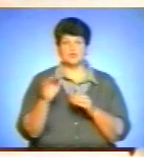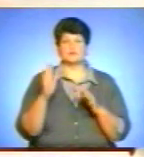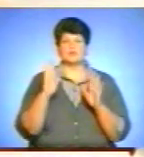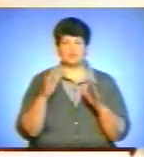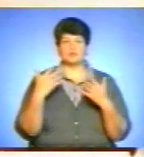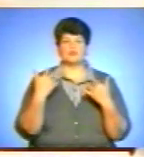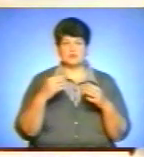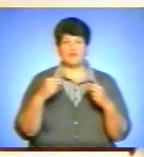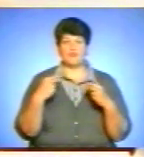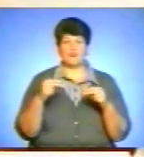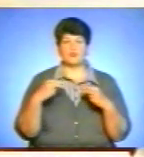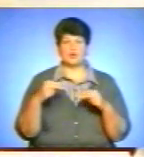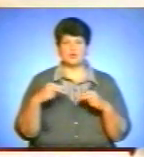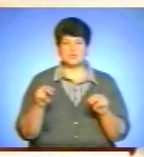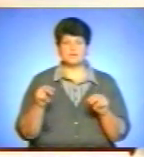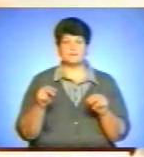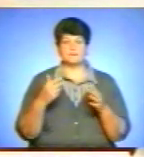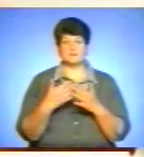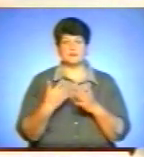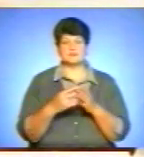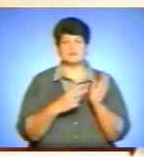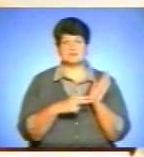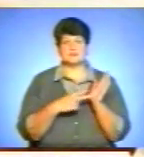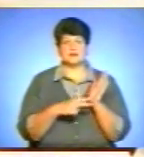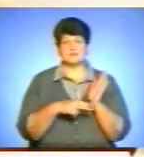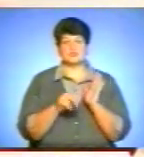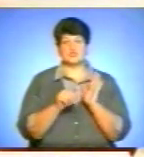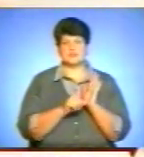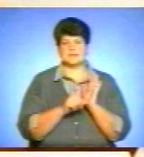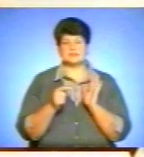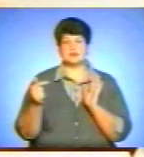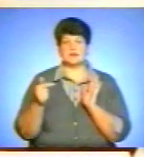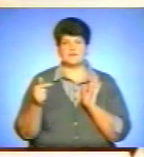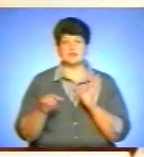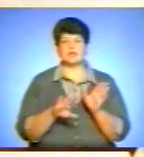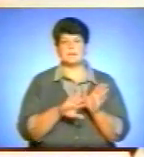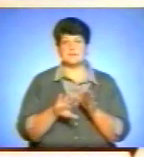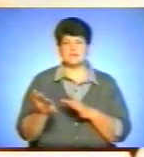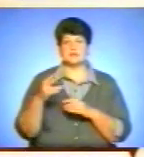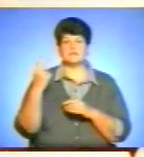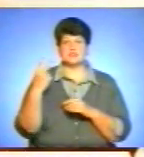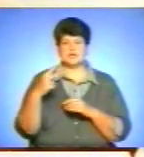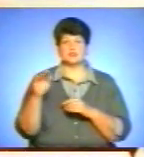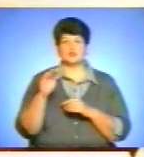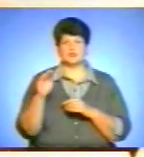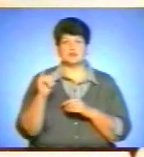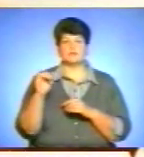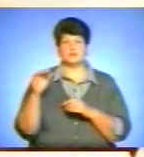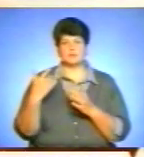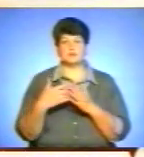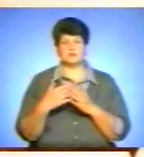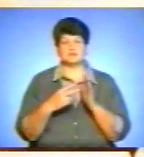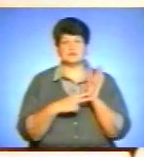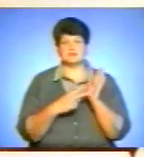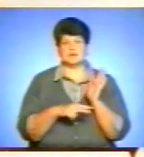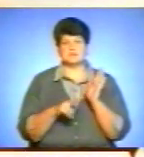вакцин на вакцій грип, ціна приблизно 76 гривень. І після 20 жовтня вакцина «Інфлувак» десь приблизно